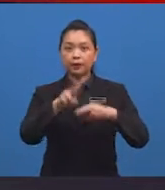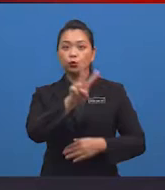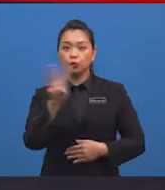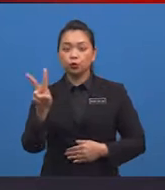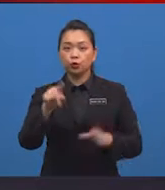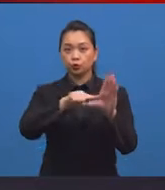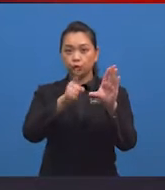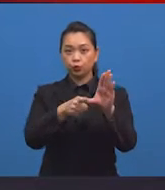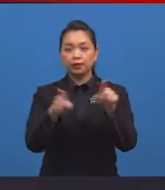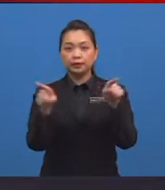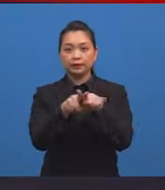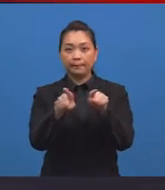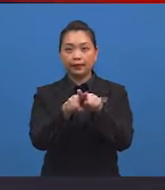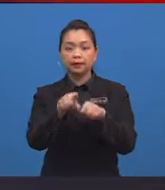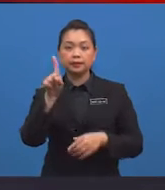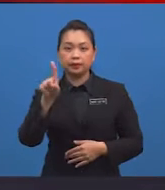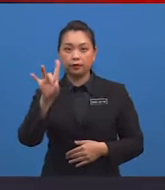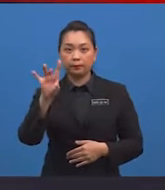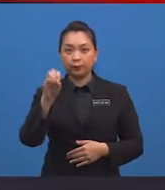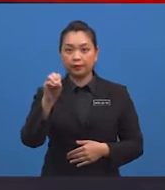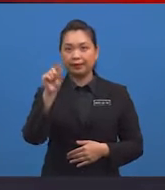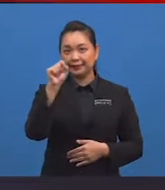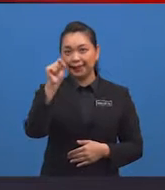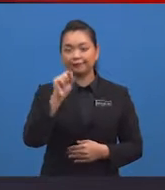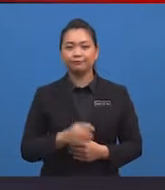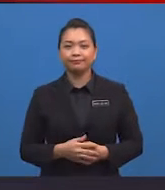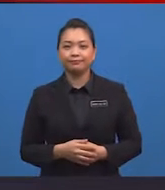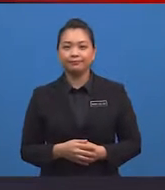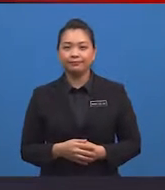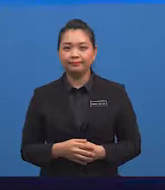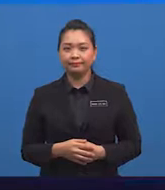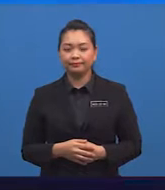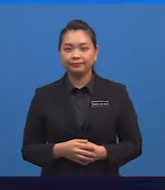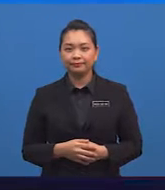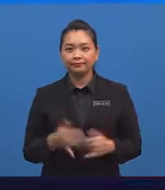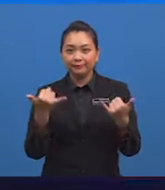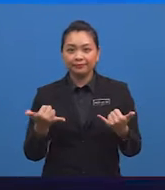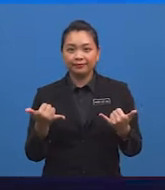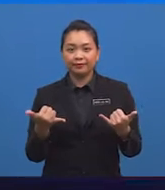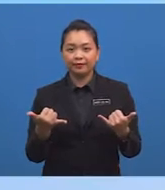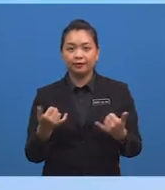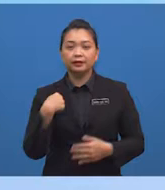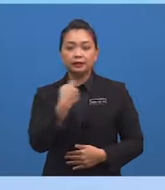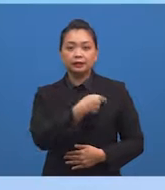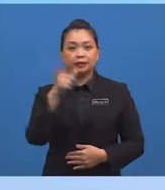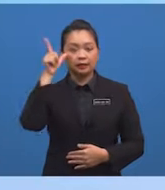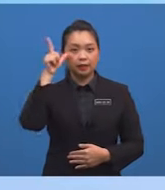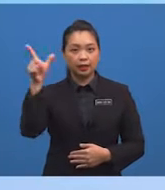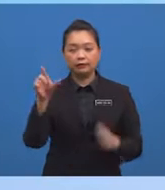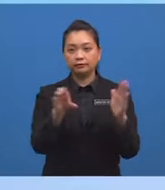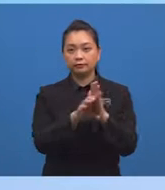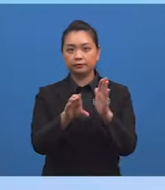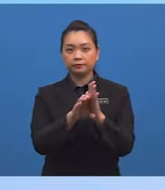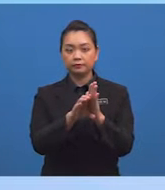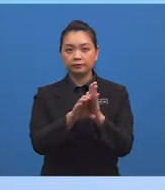sudutnya bersamaan 180 darjah Seterusnya, kita lihat